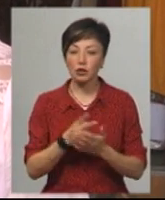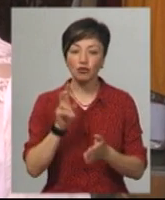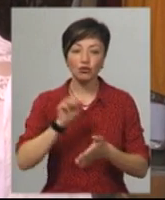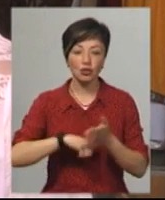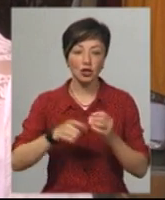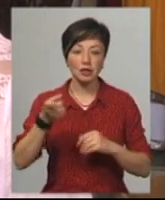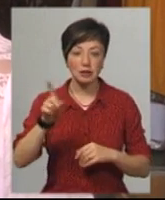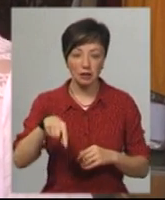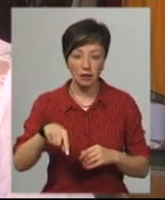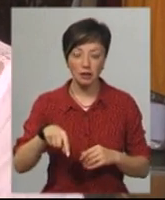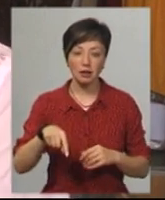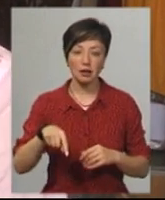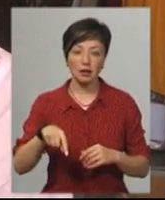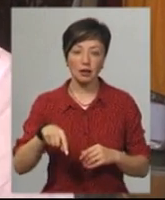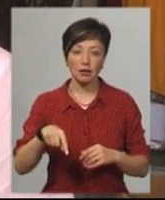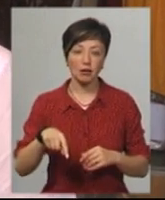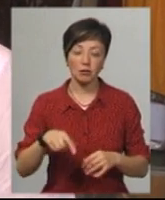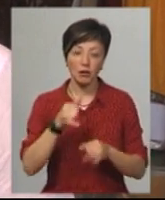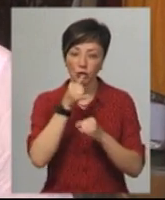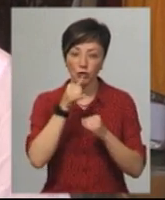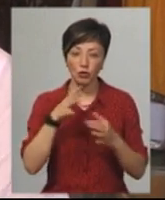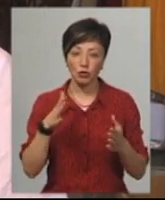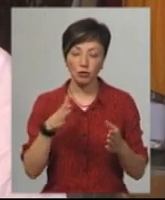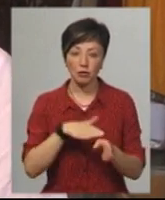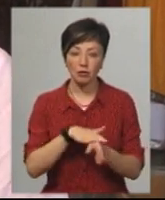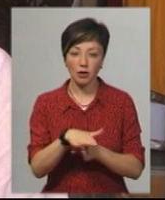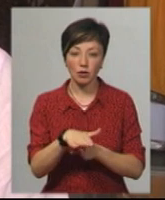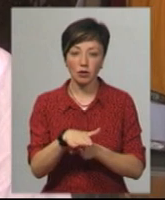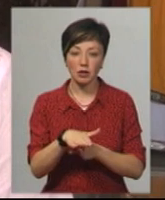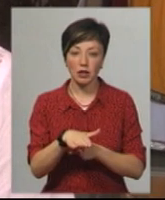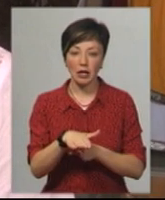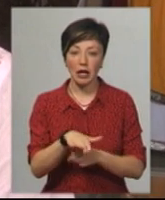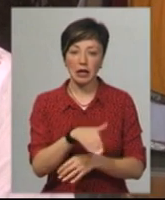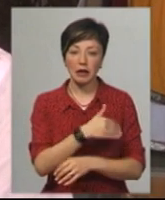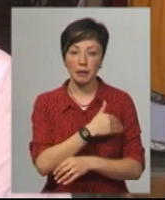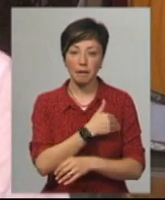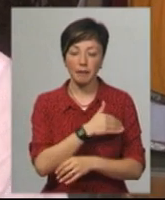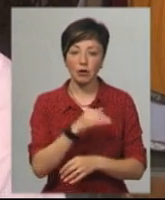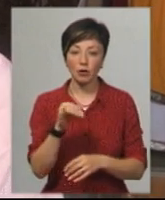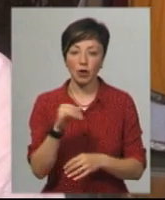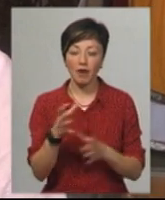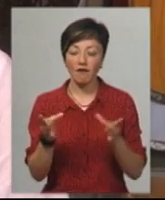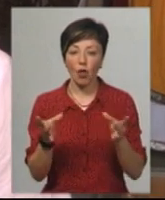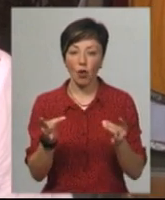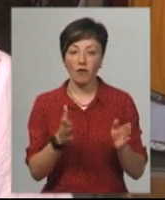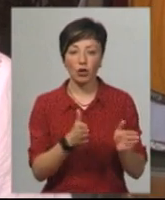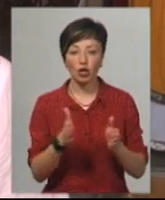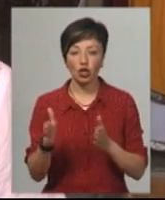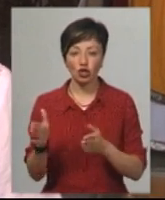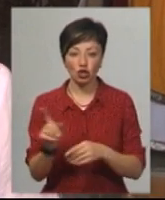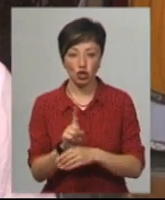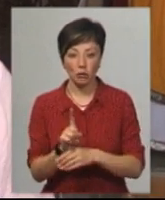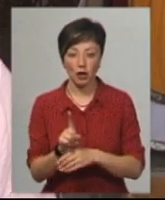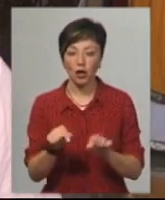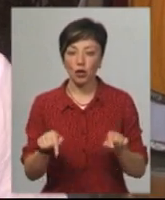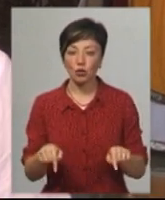те, що тут ми не можемо витримати температурний і вологовий режим. Ви бачите, тут